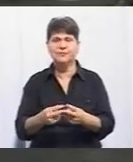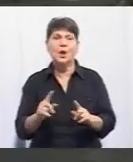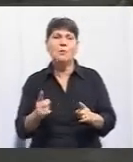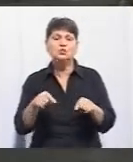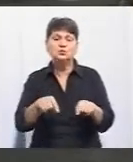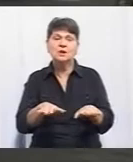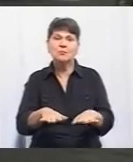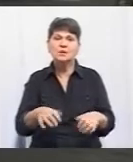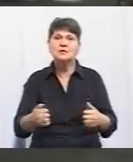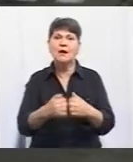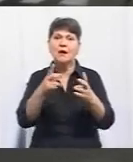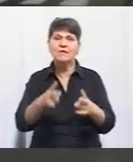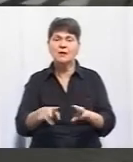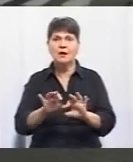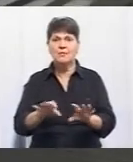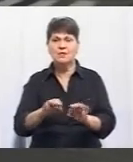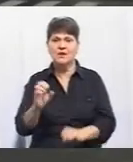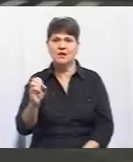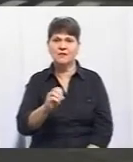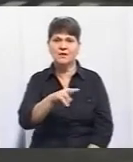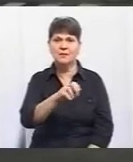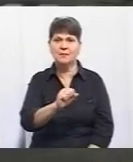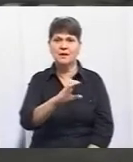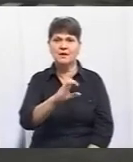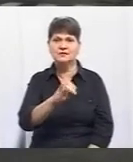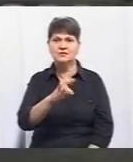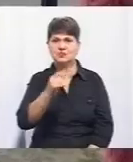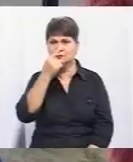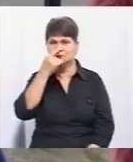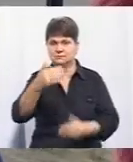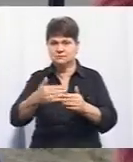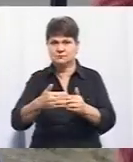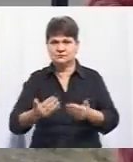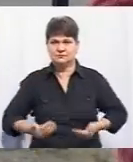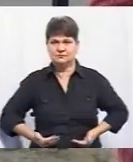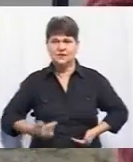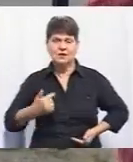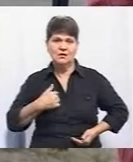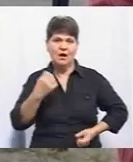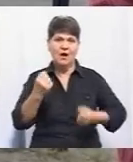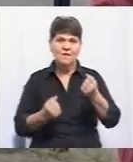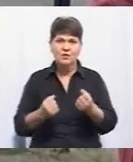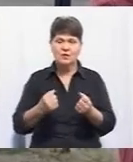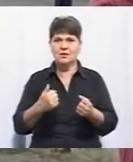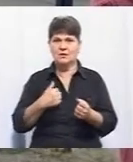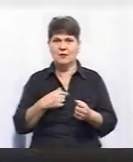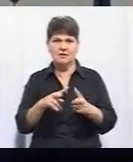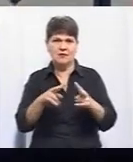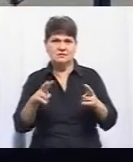це місце аварійне, пояснює Євген Пасічник. Чоловік живе неподалік. Я як водія так само, як я їду,